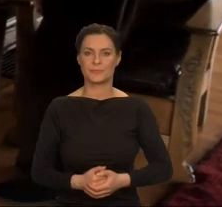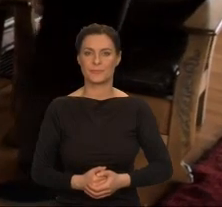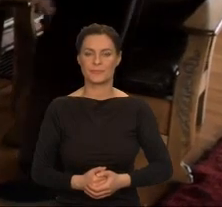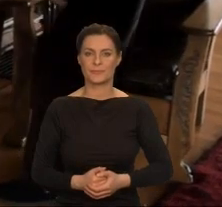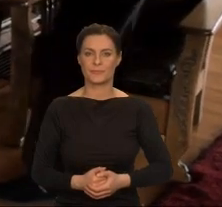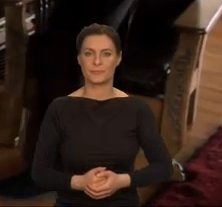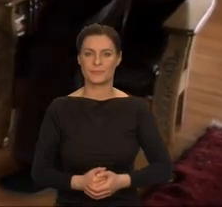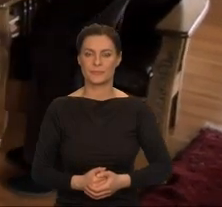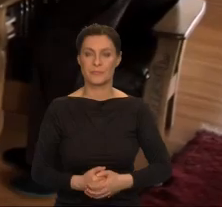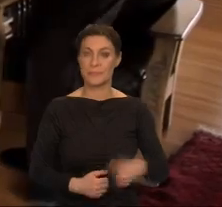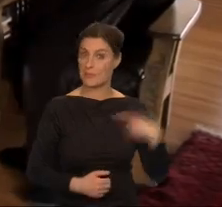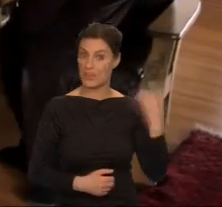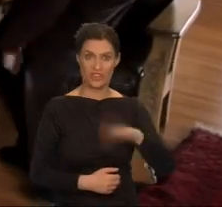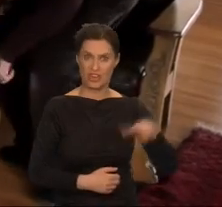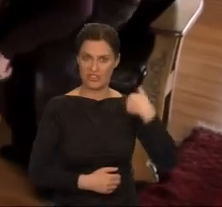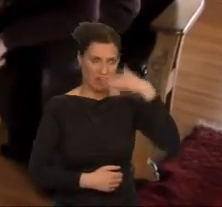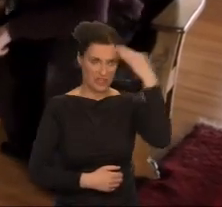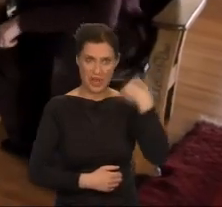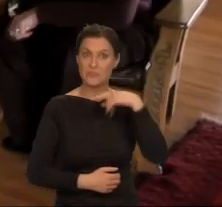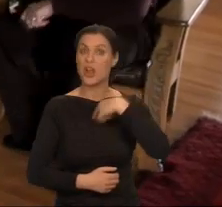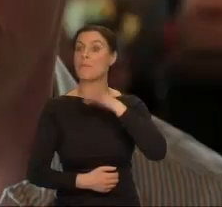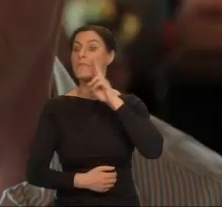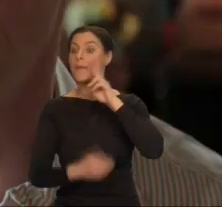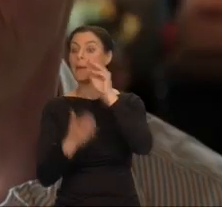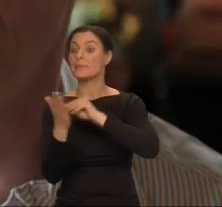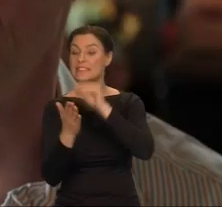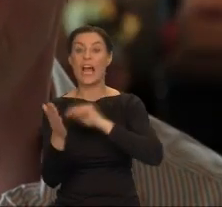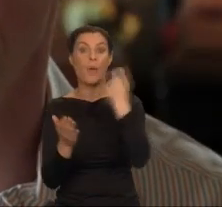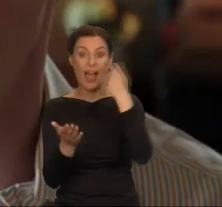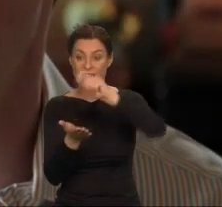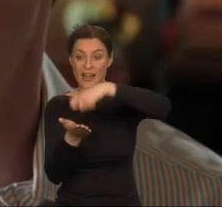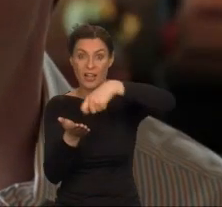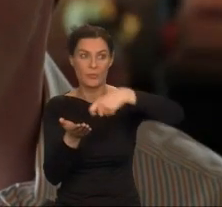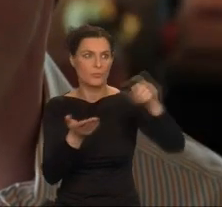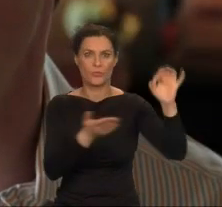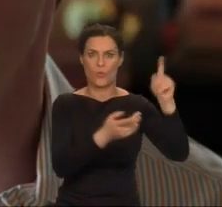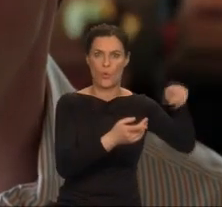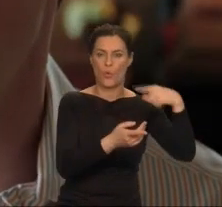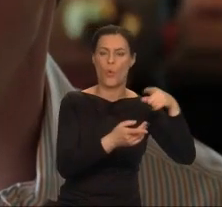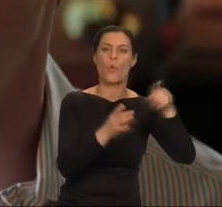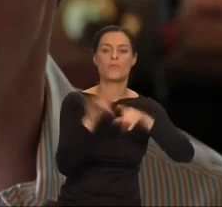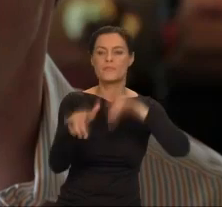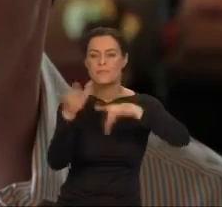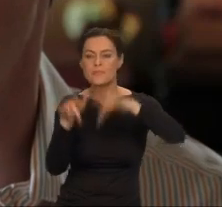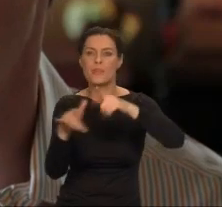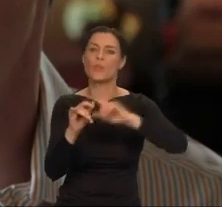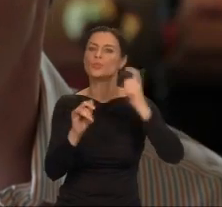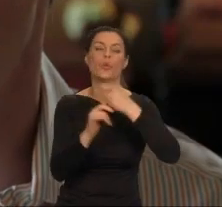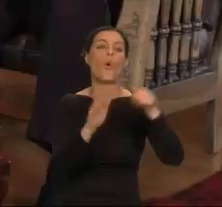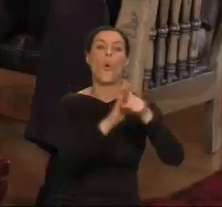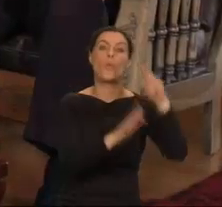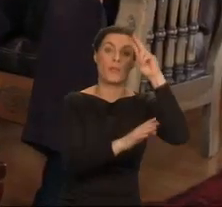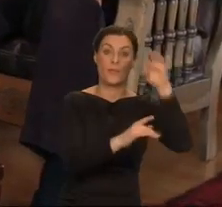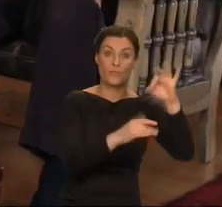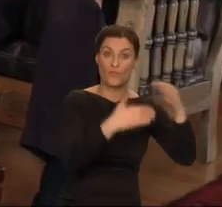Nie wiedziałem, że ojciec jeszcze do niedawna czytał jej rękopisy. Jako pierwszy czytał wszystko, co napisała.